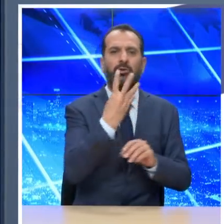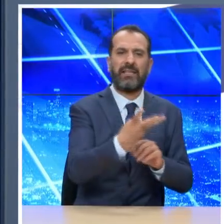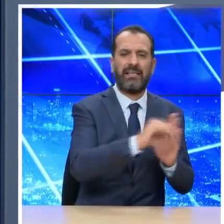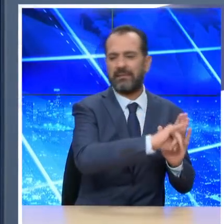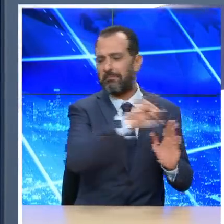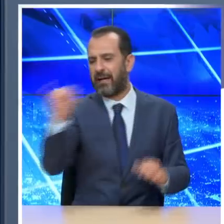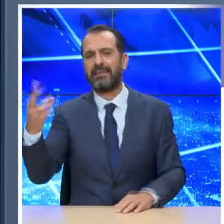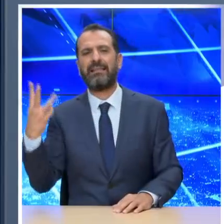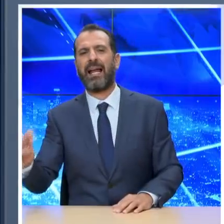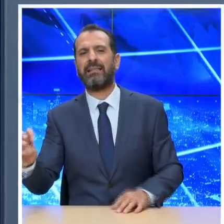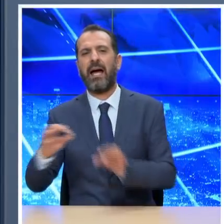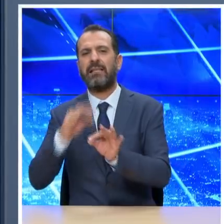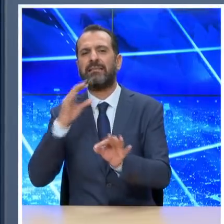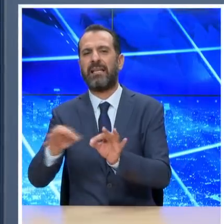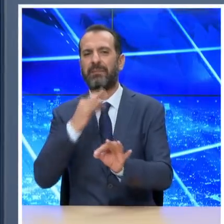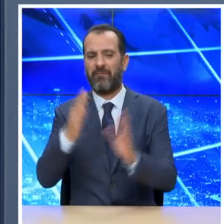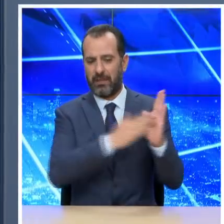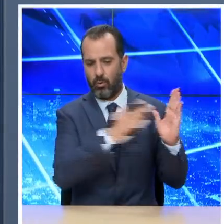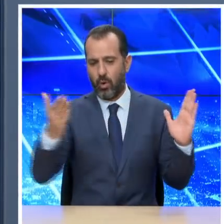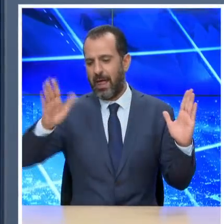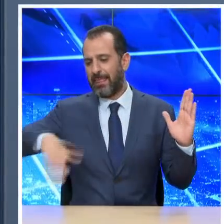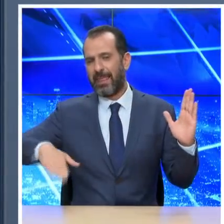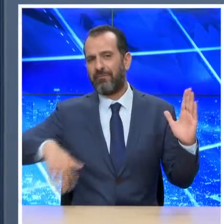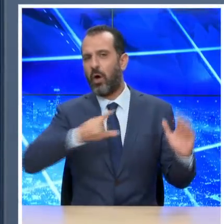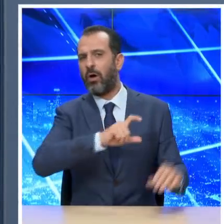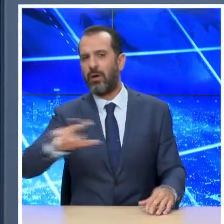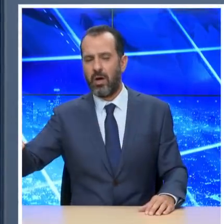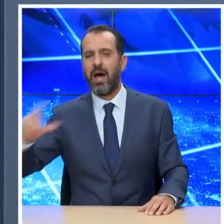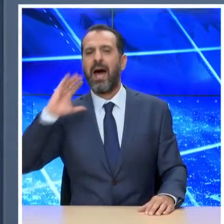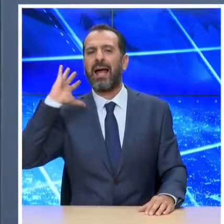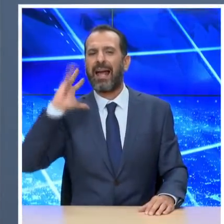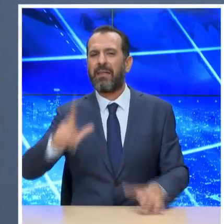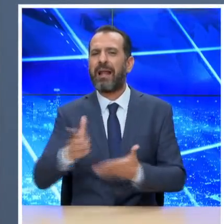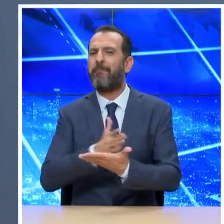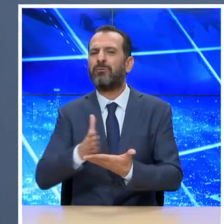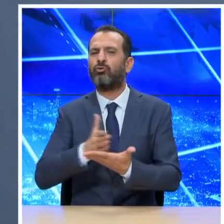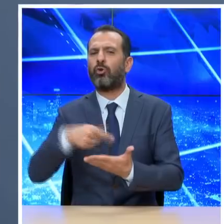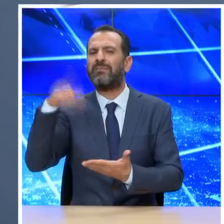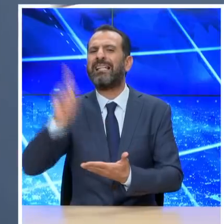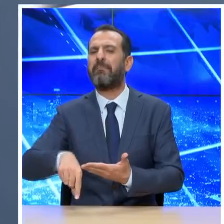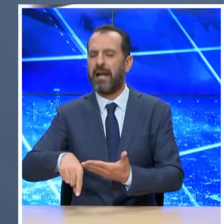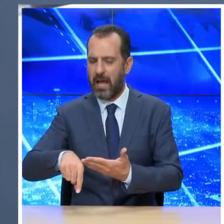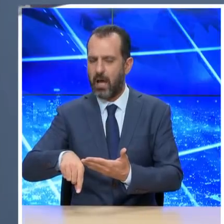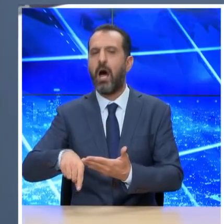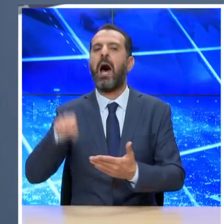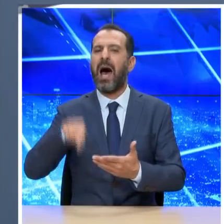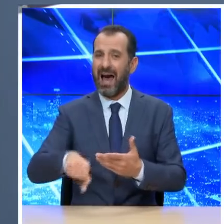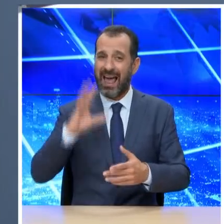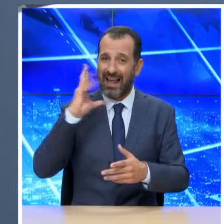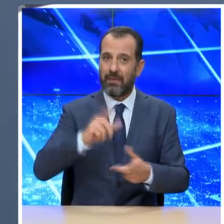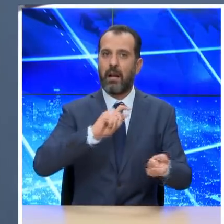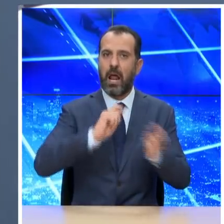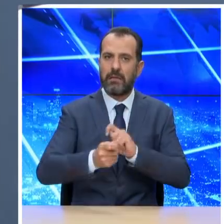Σεπτεμβρίου, η τελευταία εβδομάδα εμφανίζει σταθεροποίηση των μέσο όρων ημερήσεων κρουσμάτων, με έντονη όμως ημερήσεα μεταβλητότητα,